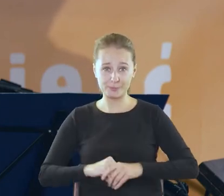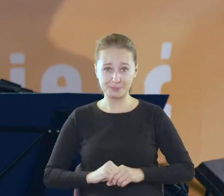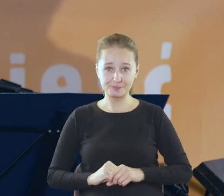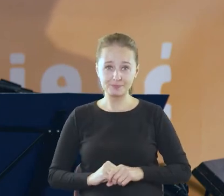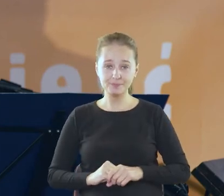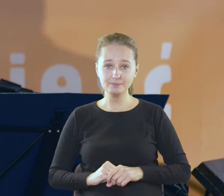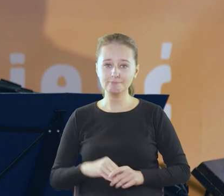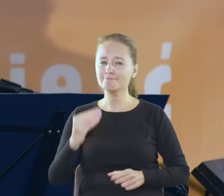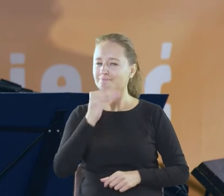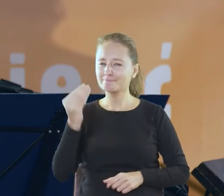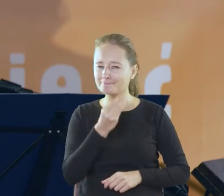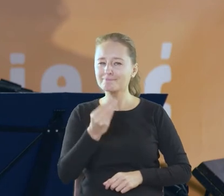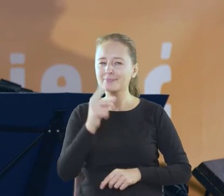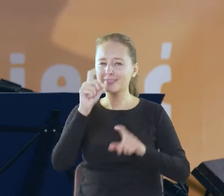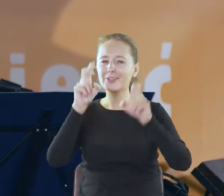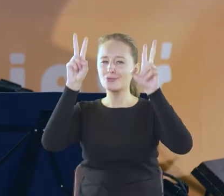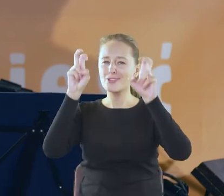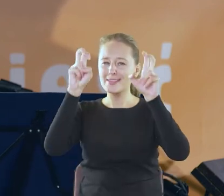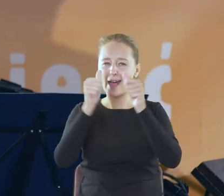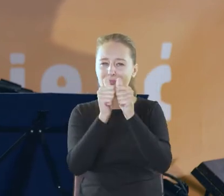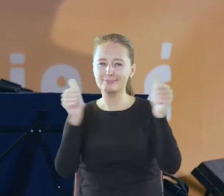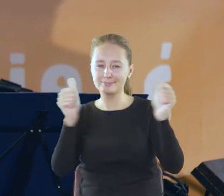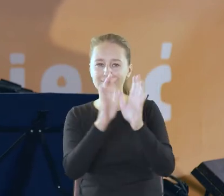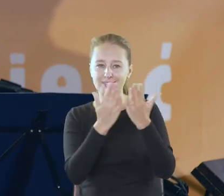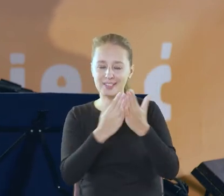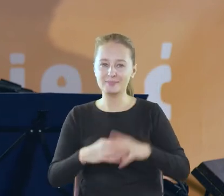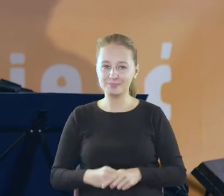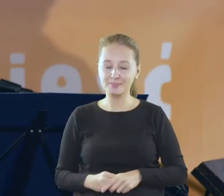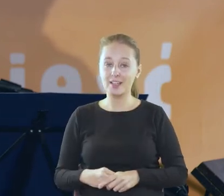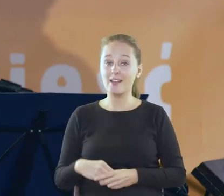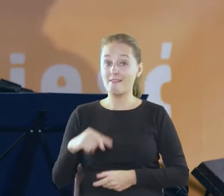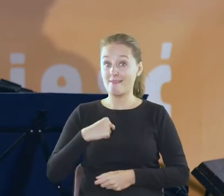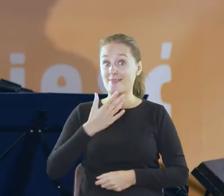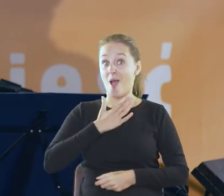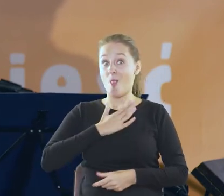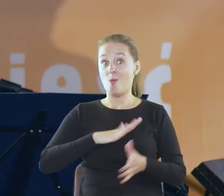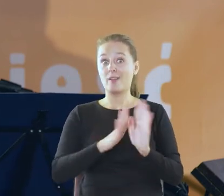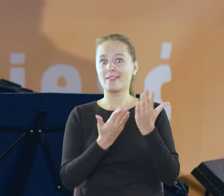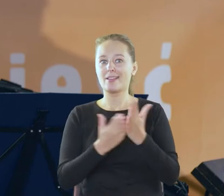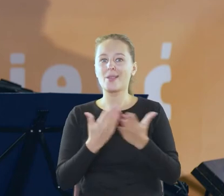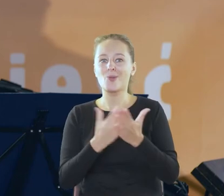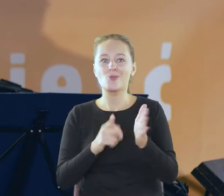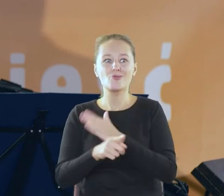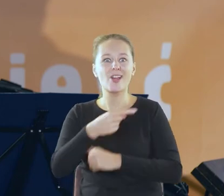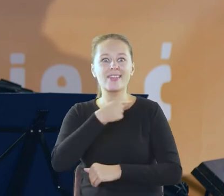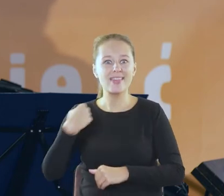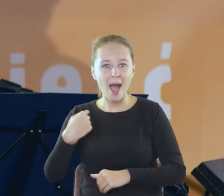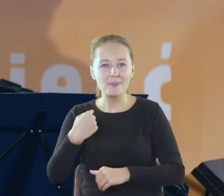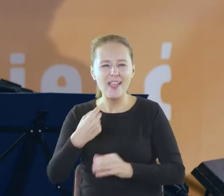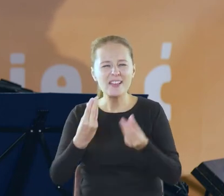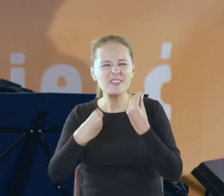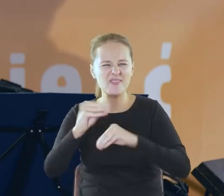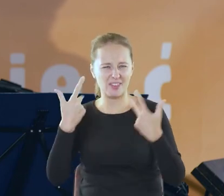no i jeszcze zacznę cytatem z literatury ja lubię literaturę bo dla mnie tam jest więcej życia niż w moim